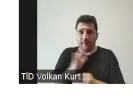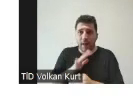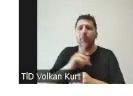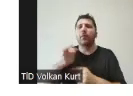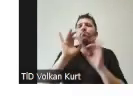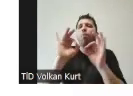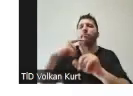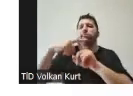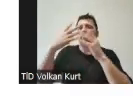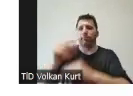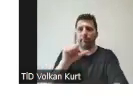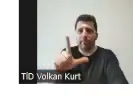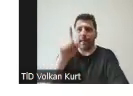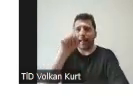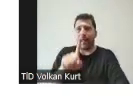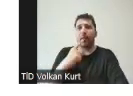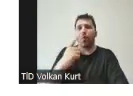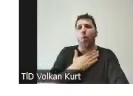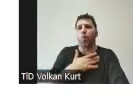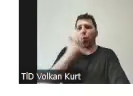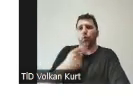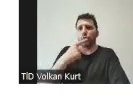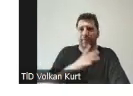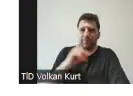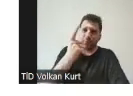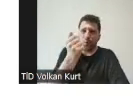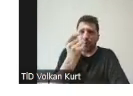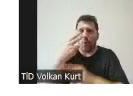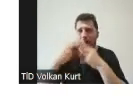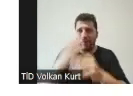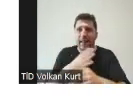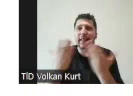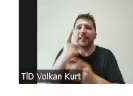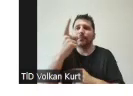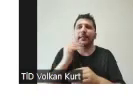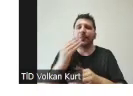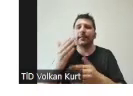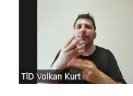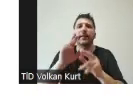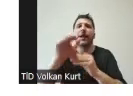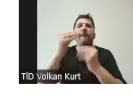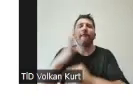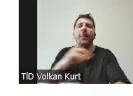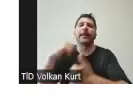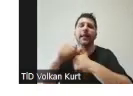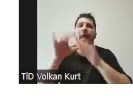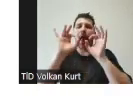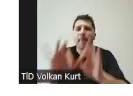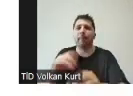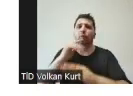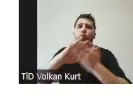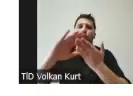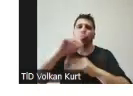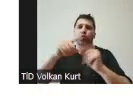sunması gerekiyor. Önce ön koşu olarak onu söyleyeyim bir ipucu olarak da. Nasıl bir katkı sunacağında yine hep toparlanma